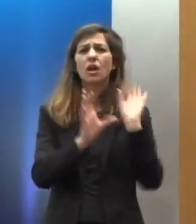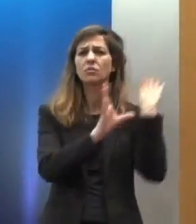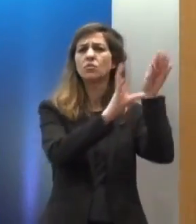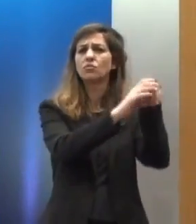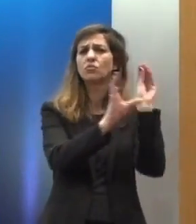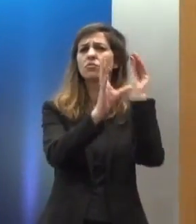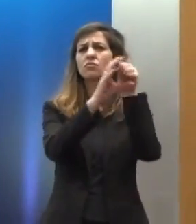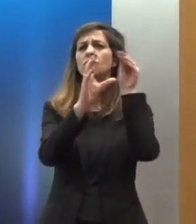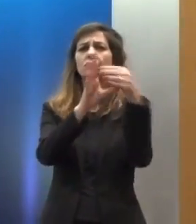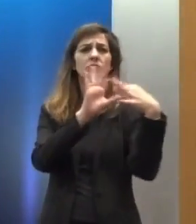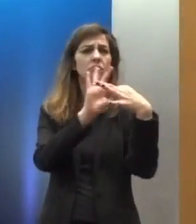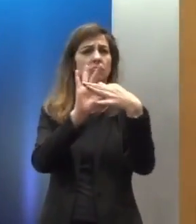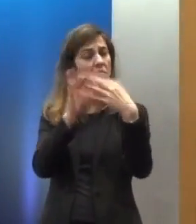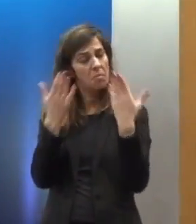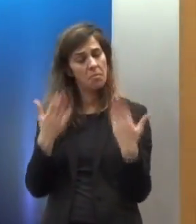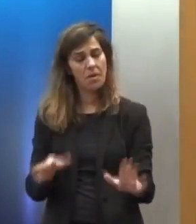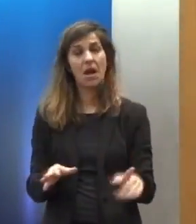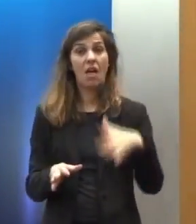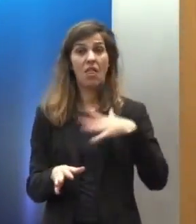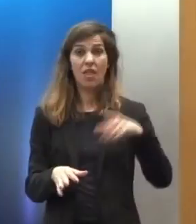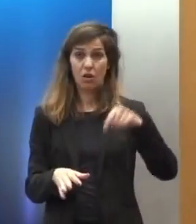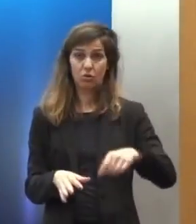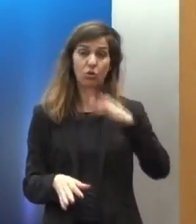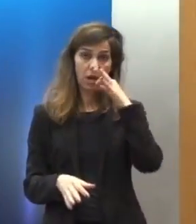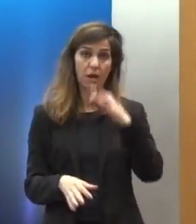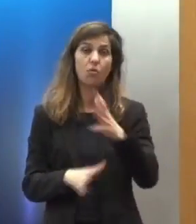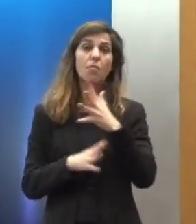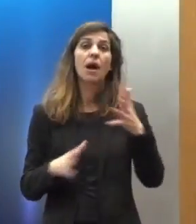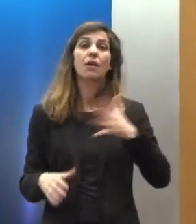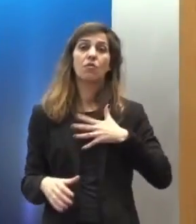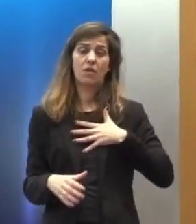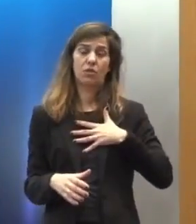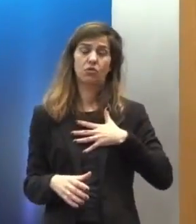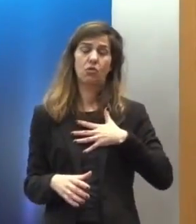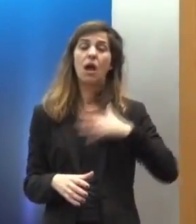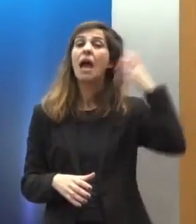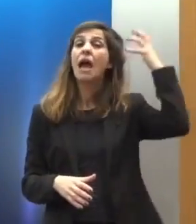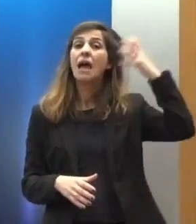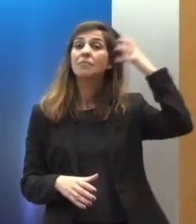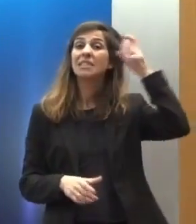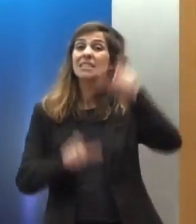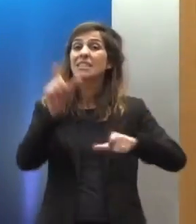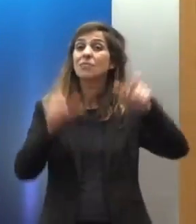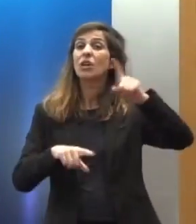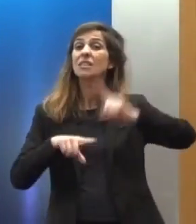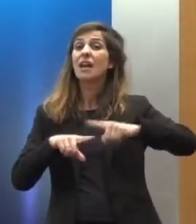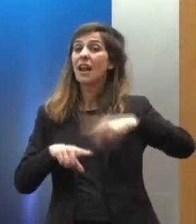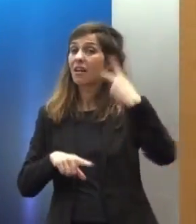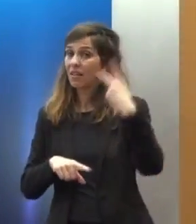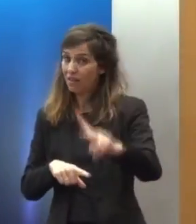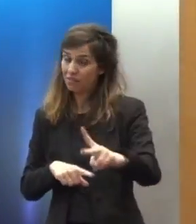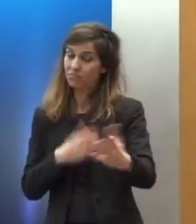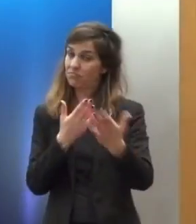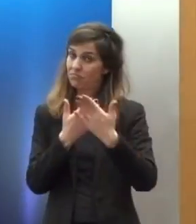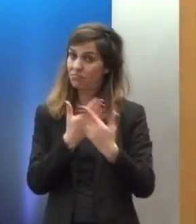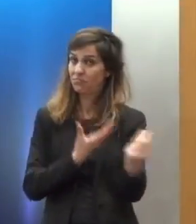θέλω σε αυτό το σημείο να ευχαριστήσω τους Έλληνες επιστήμονες που συμμετέχουν και με την παρουσία